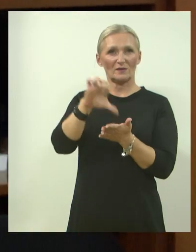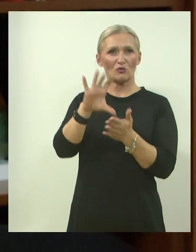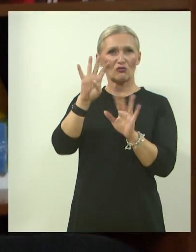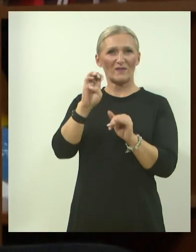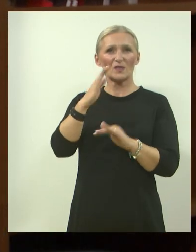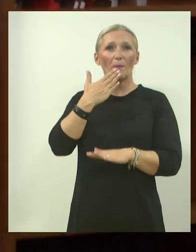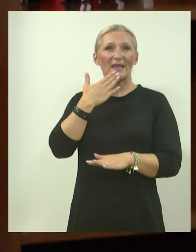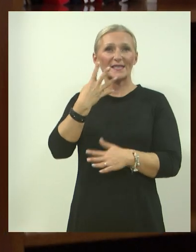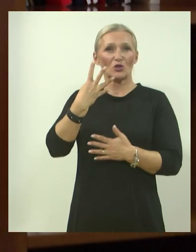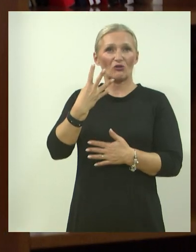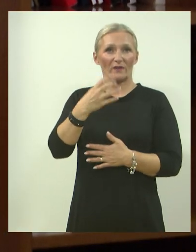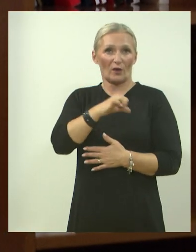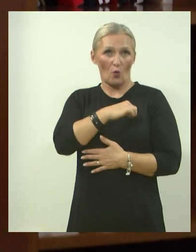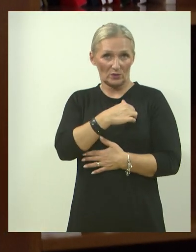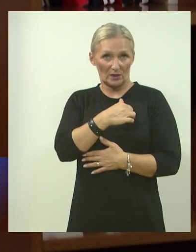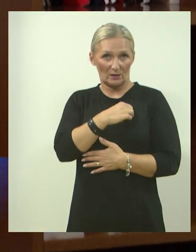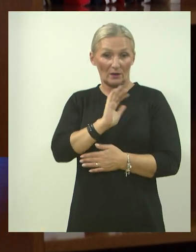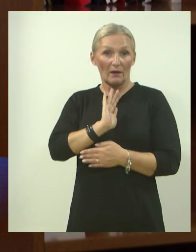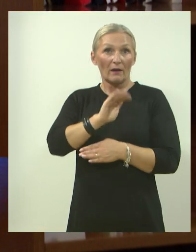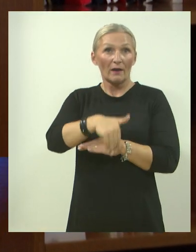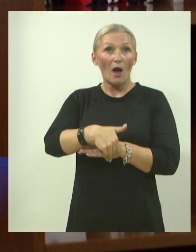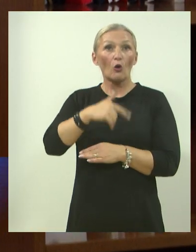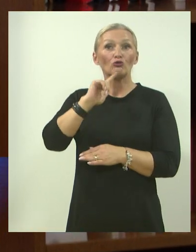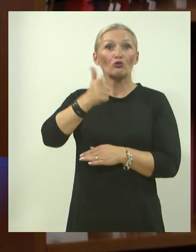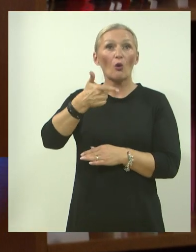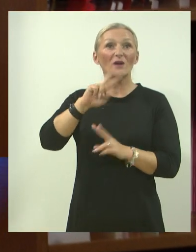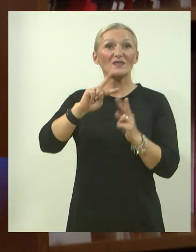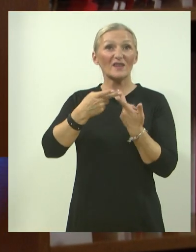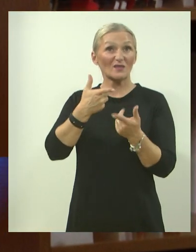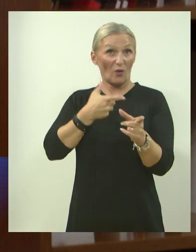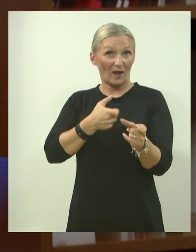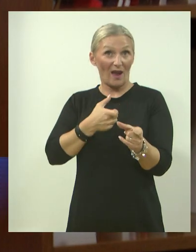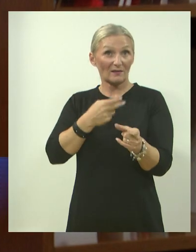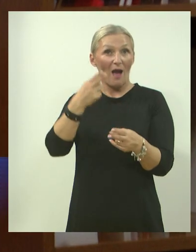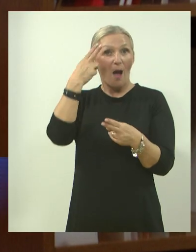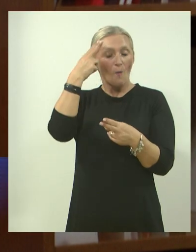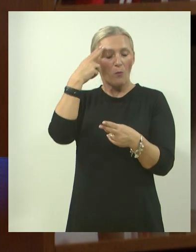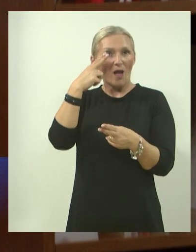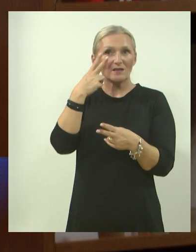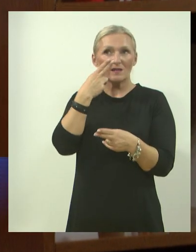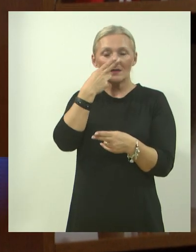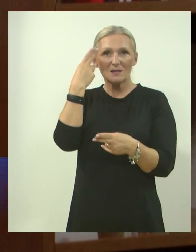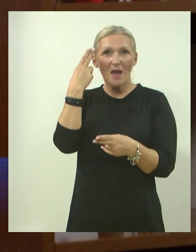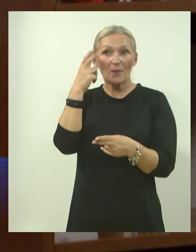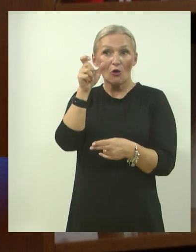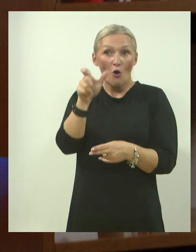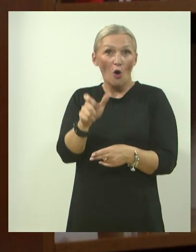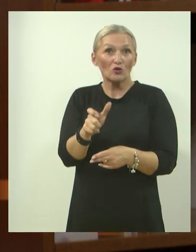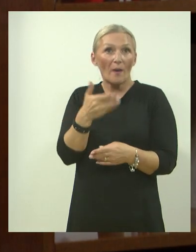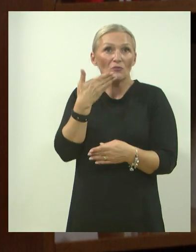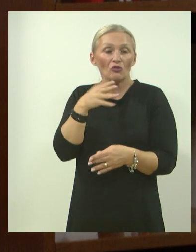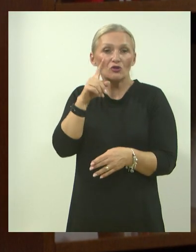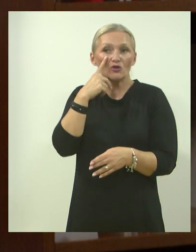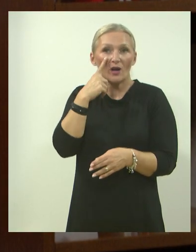godine. Dakle, nakon drugog svjetskog rata, populacija slijepih, odnosno osoba s